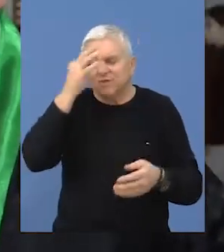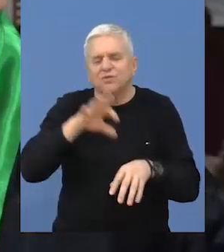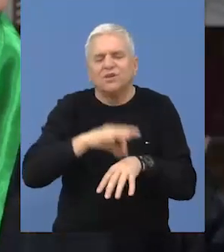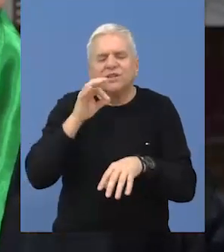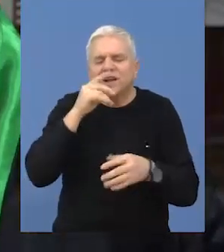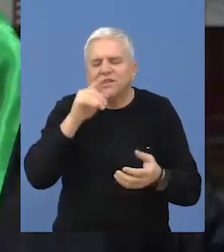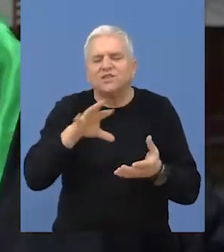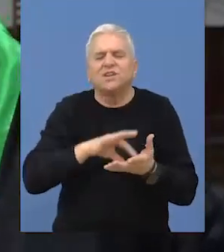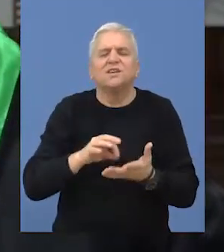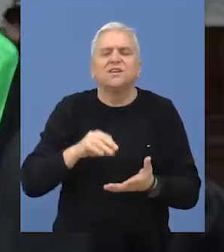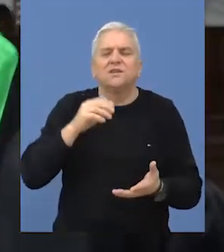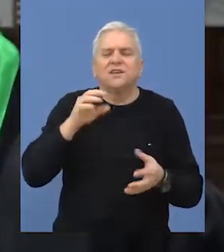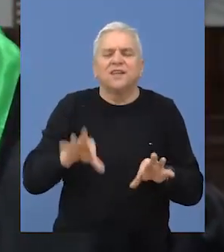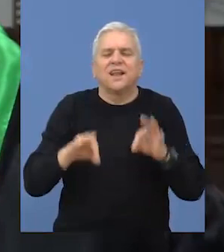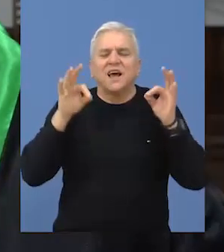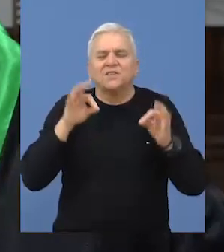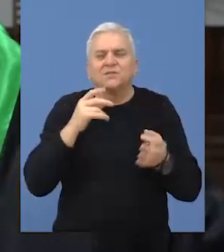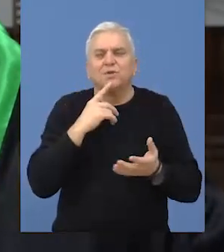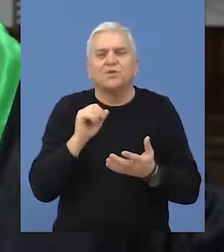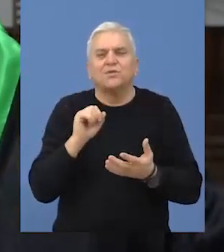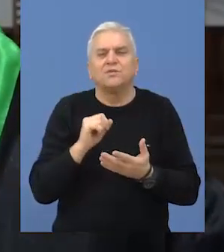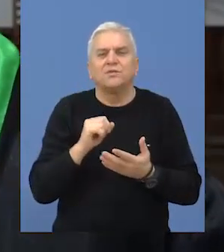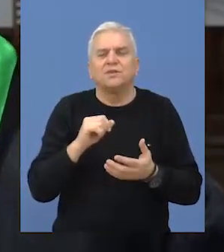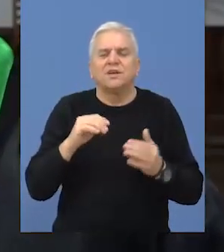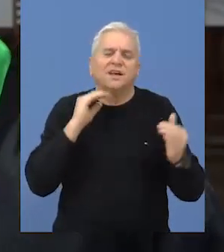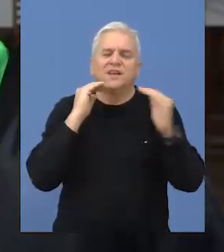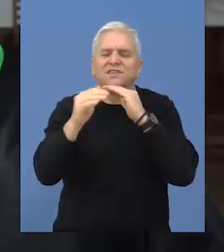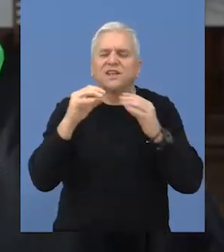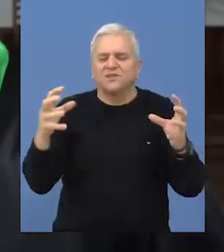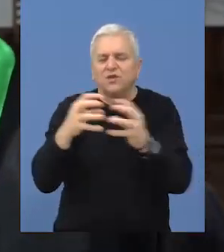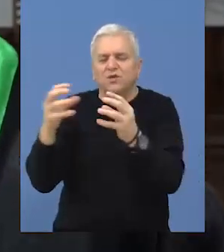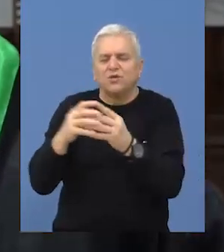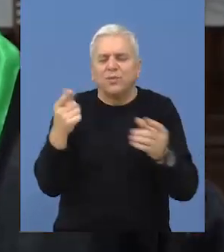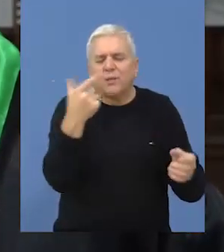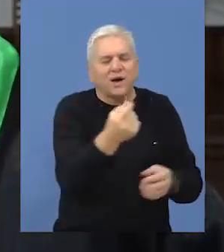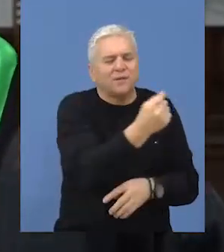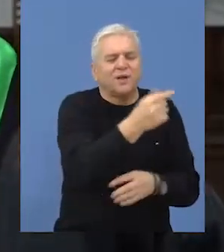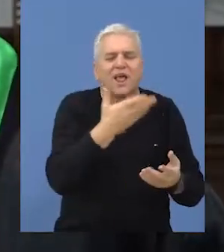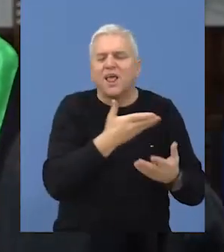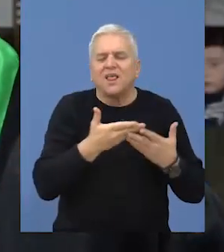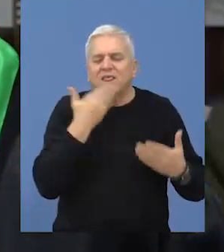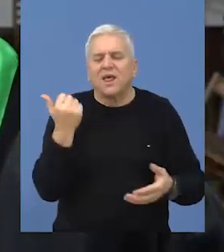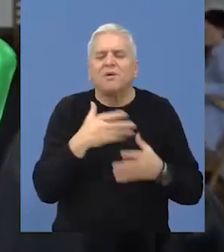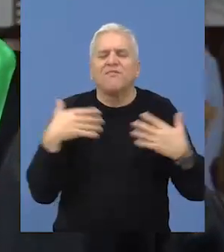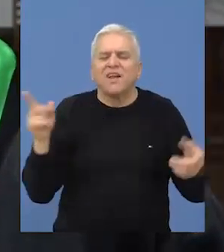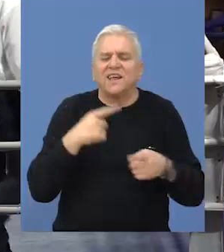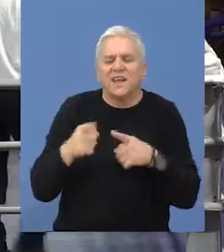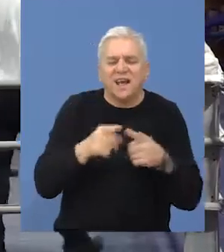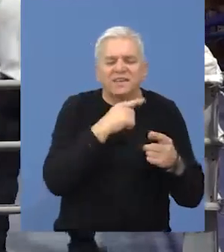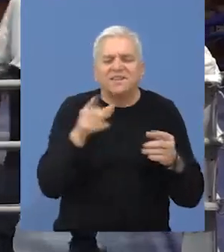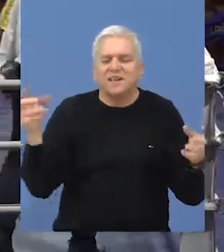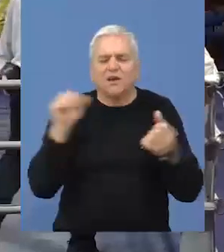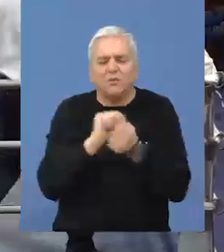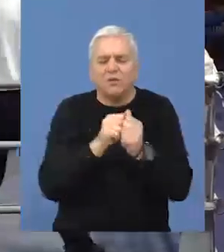prilike tražili smo da nađemo izjednačene parove gdje nema velike razlike na